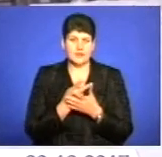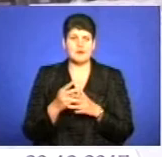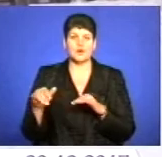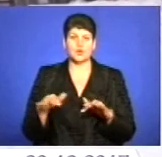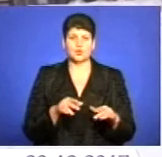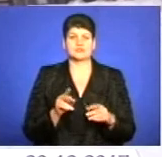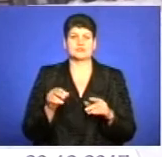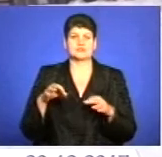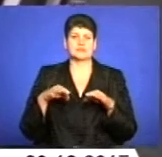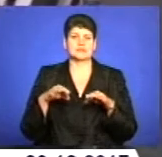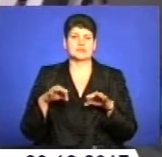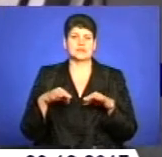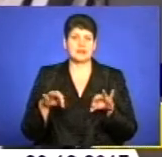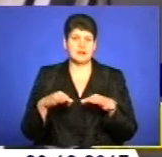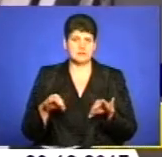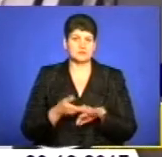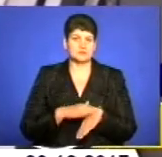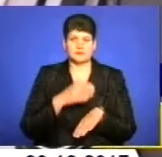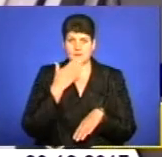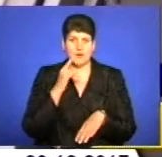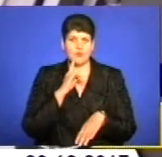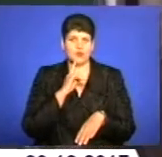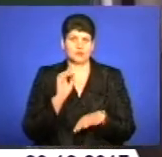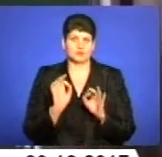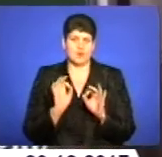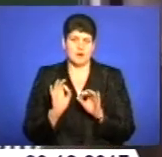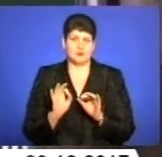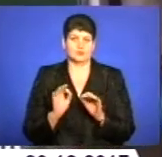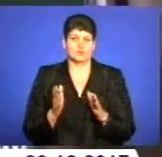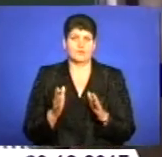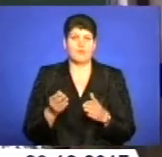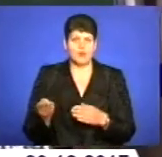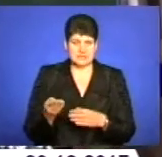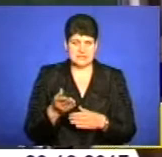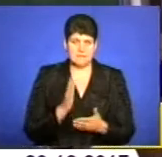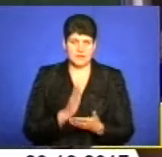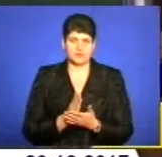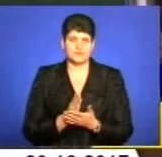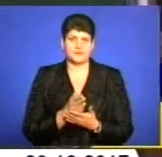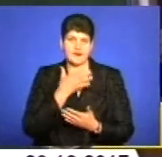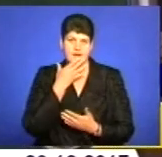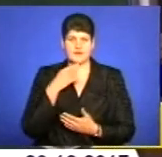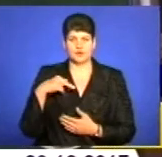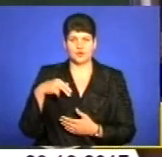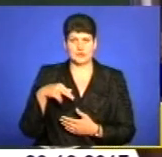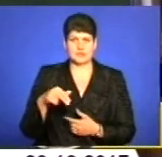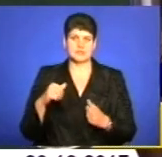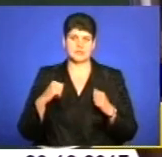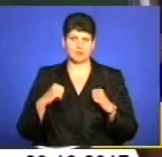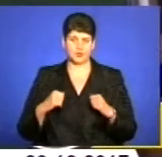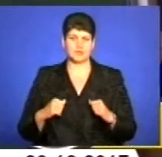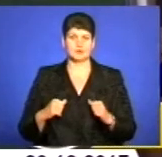транспорту не оскладнений. Поки нормально, поки не засипало. Посипано, гарно йти, спокійно,